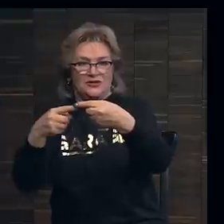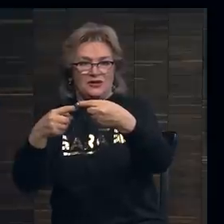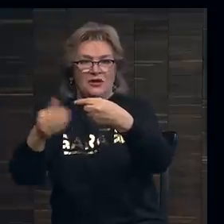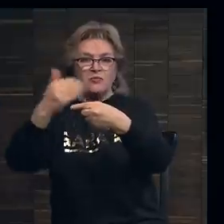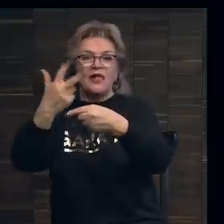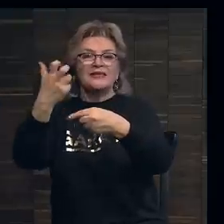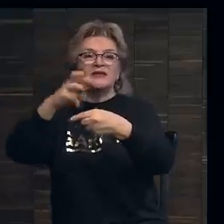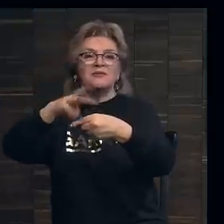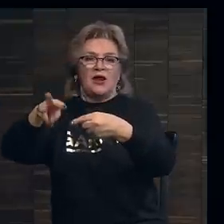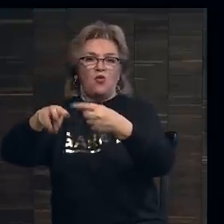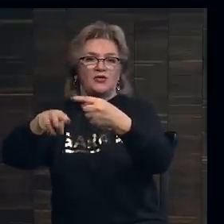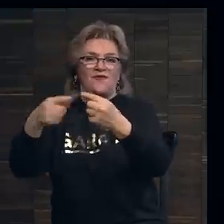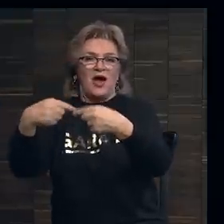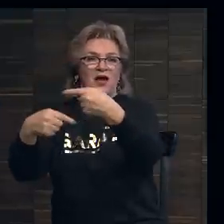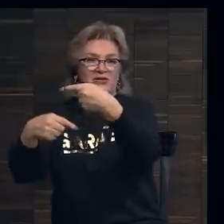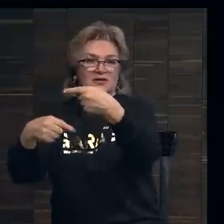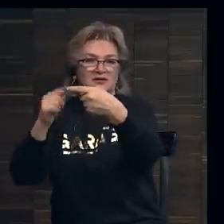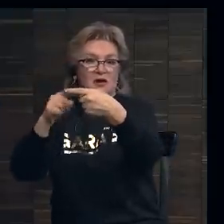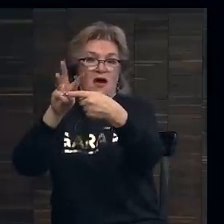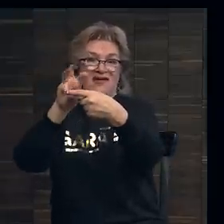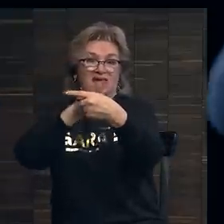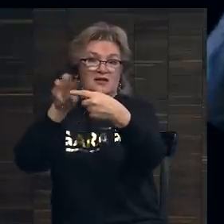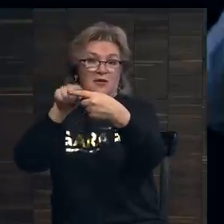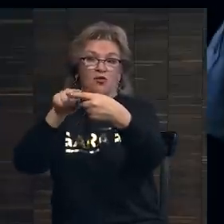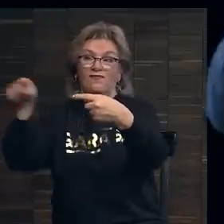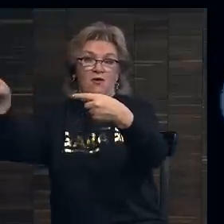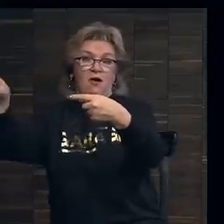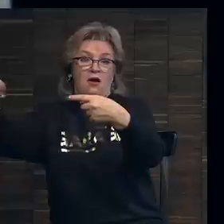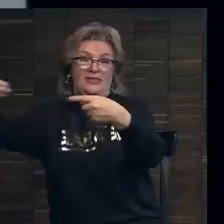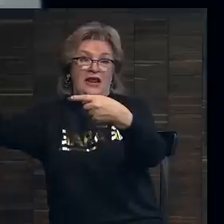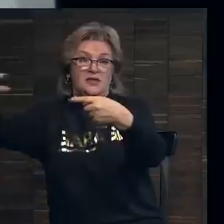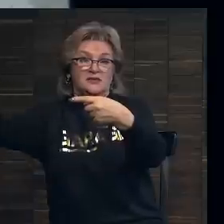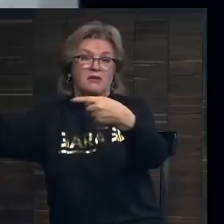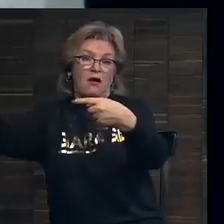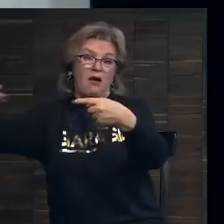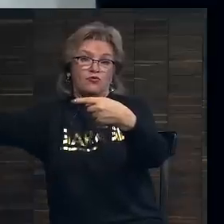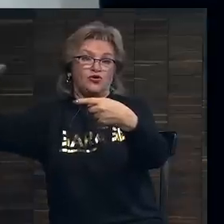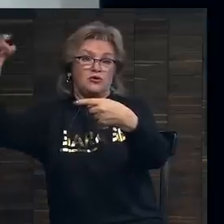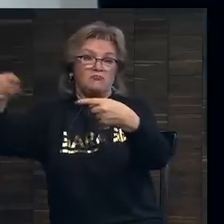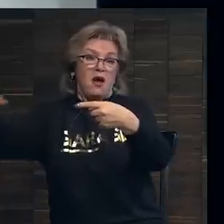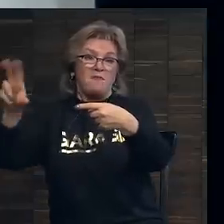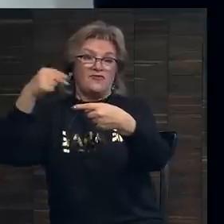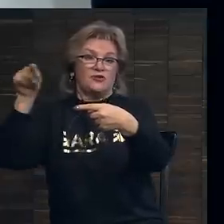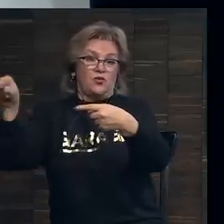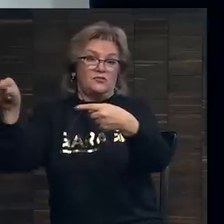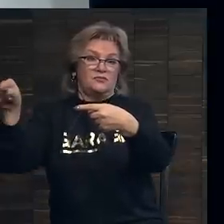суммой была 300 миллионов, и эта третья сторона, ей очень повезло,